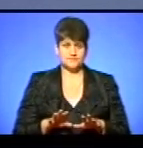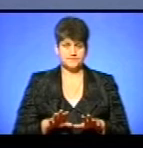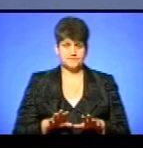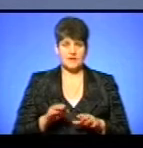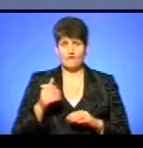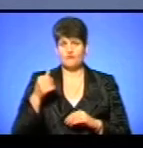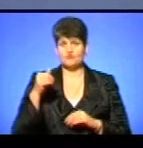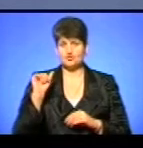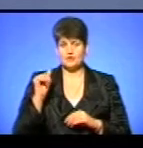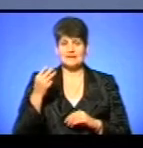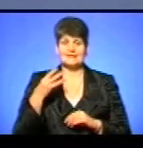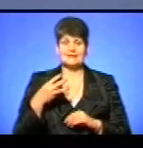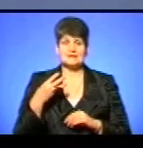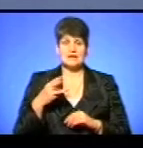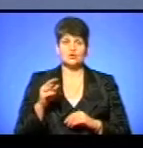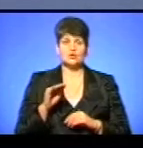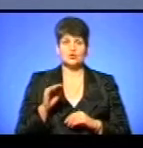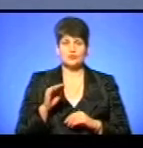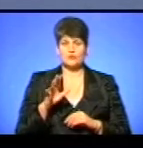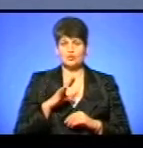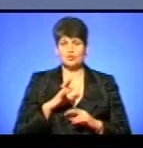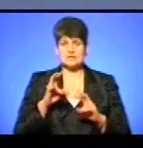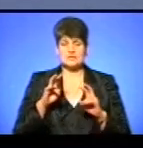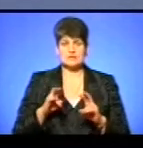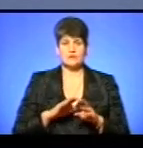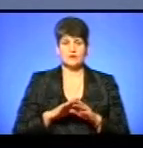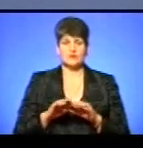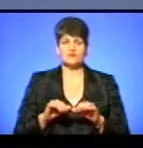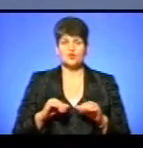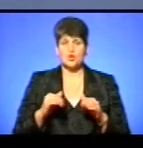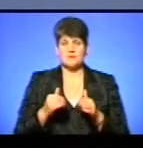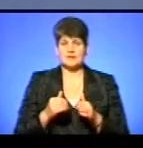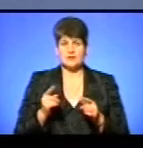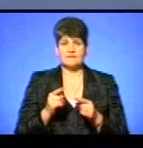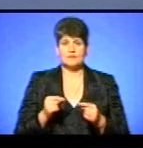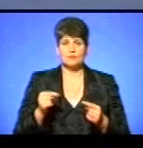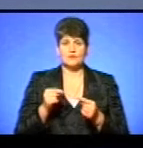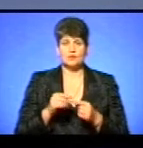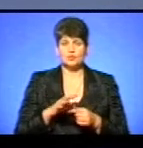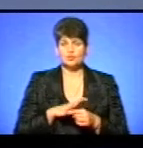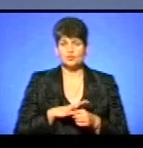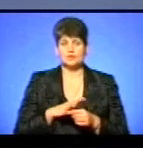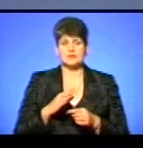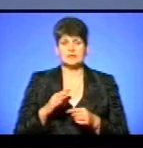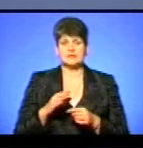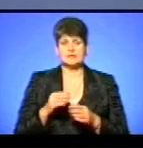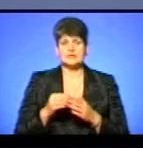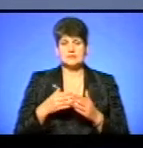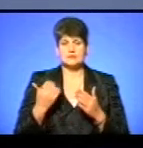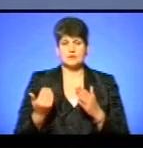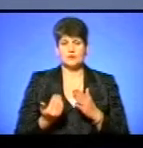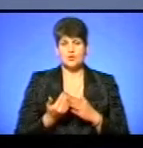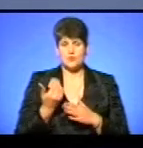Вчора, тобто 30 жовтня, було засідання виконавчого комітету, і, відповідно, були тарифи нові,